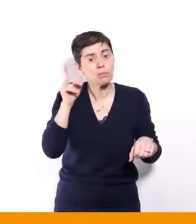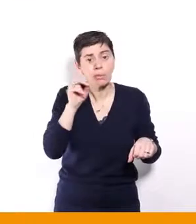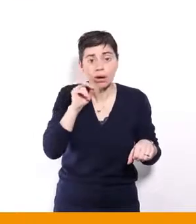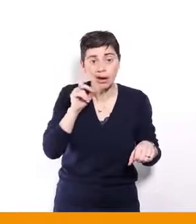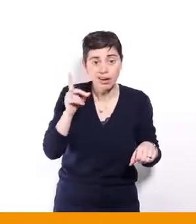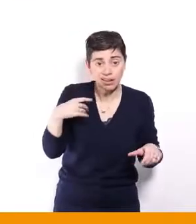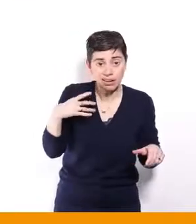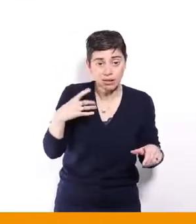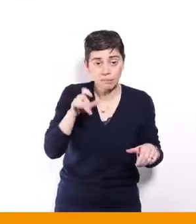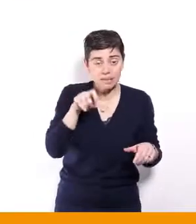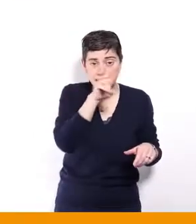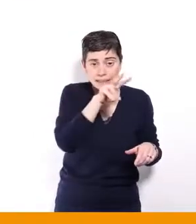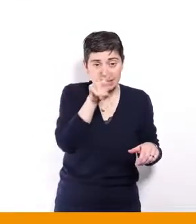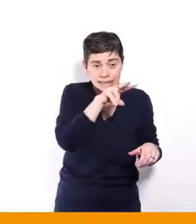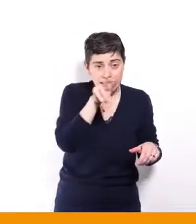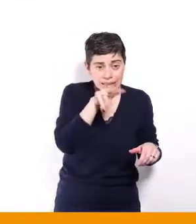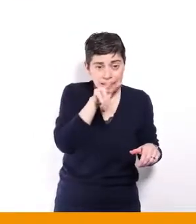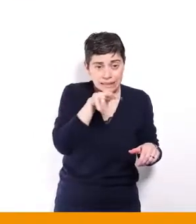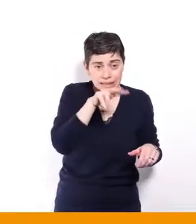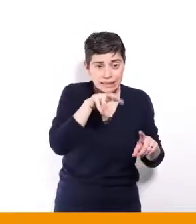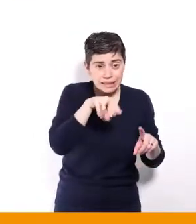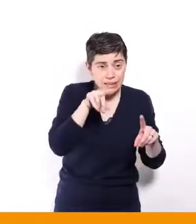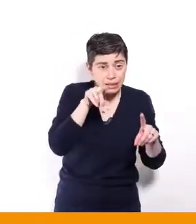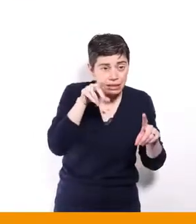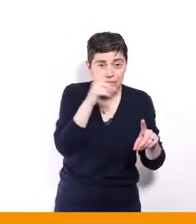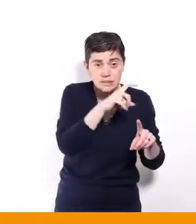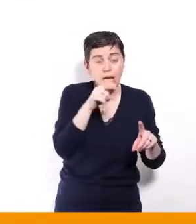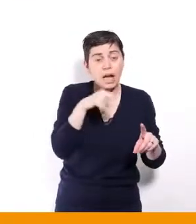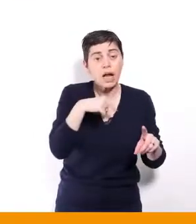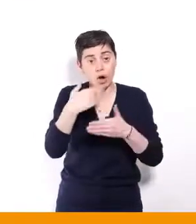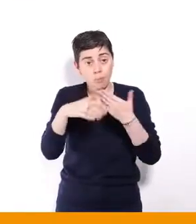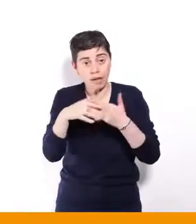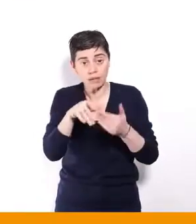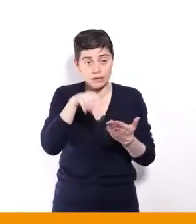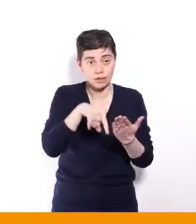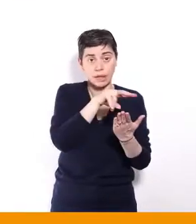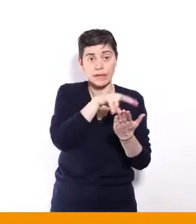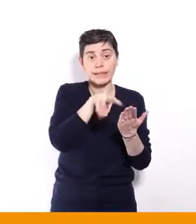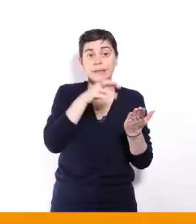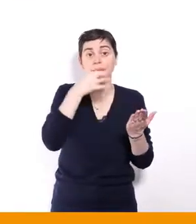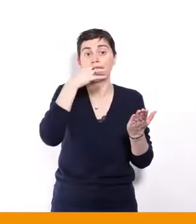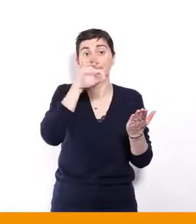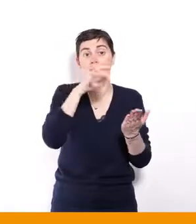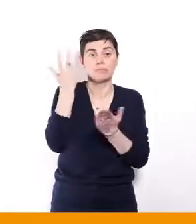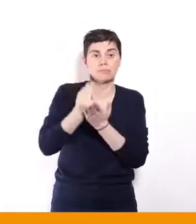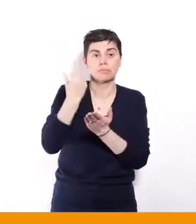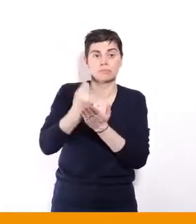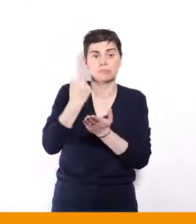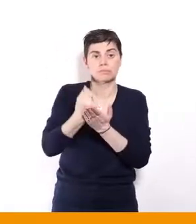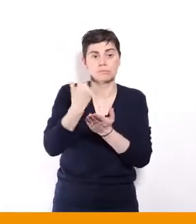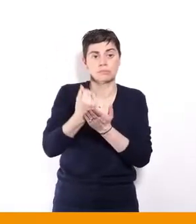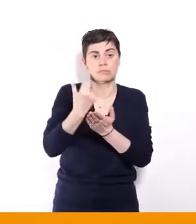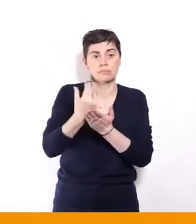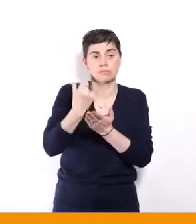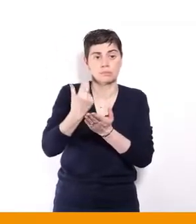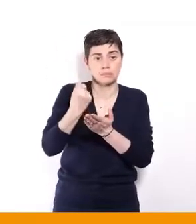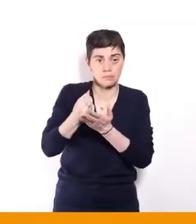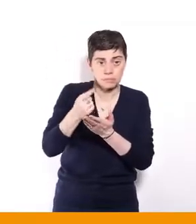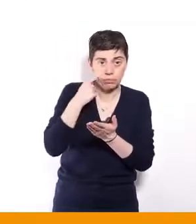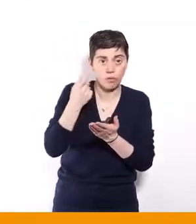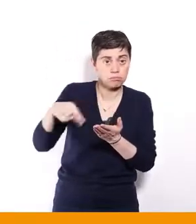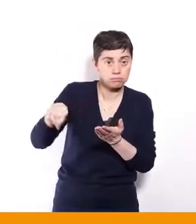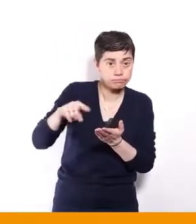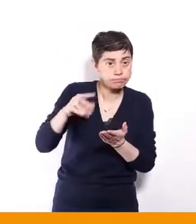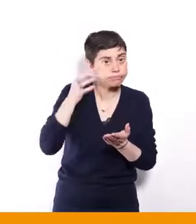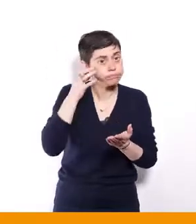et qui enregistrent notre journal, nos contenus à voix haute pour les rendre disponibles. On fait ce qu'on